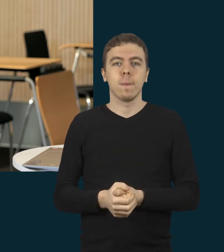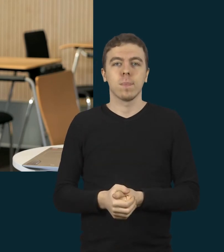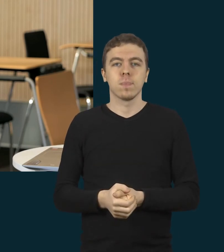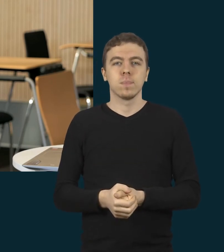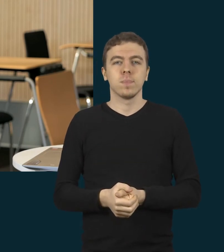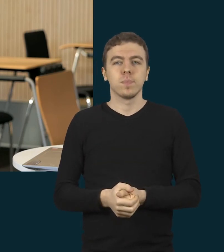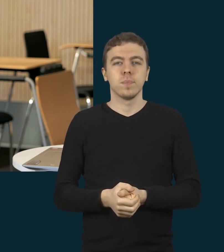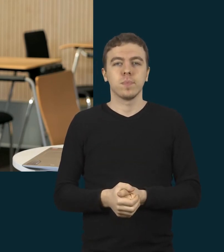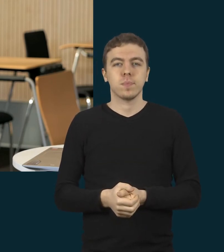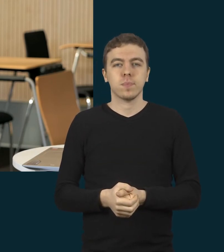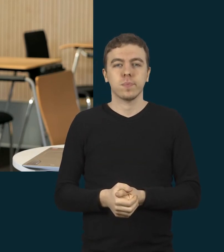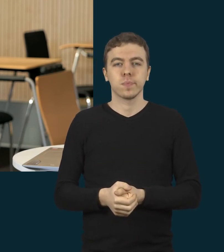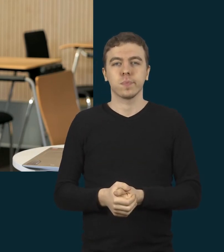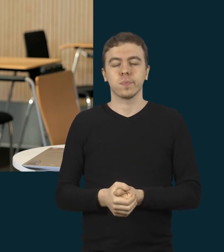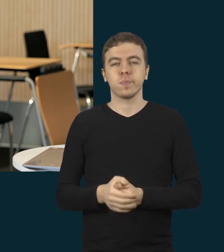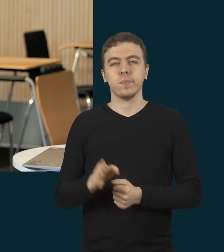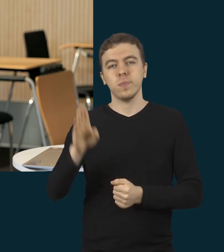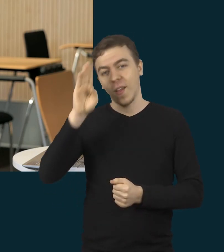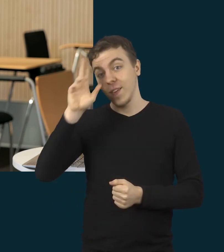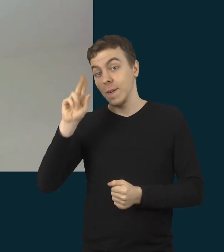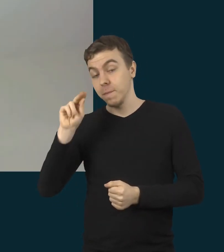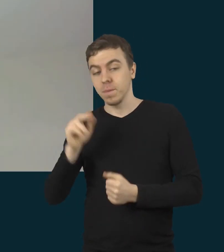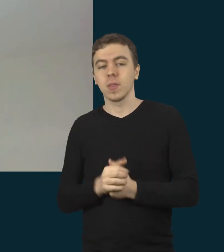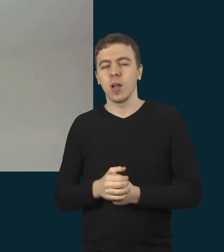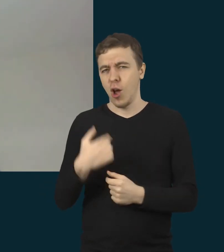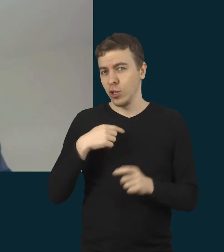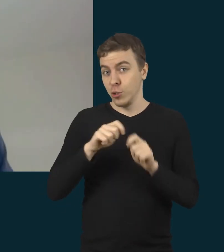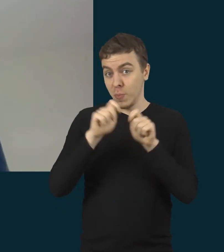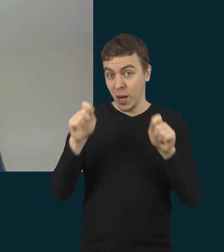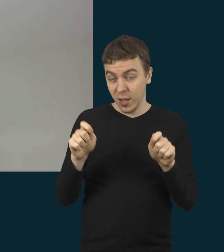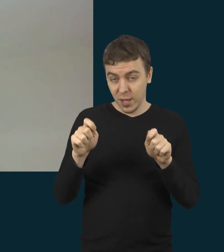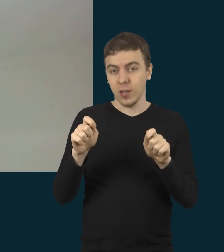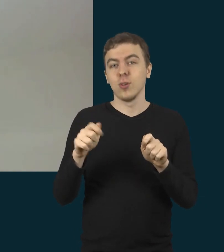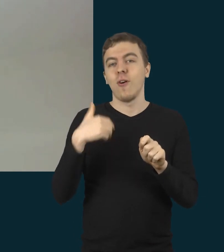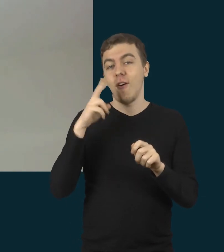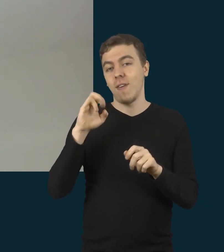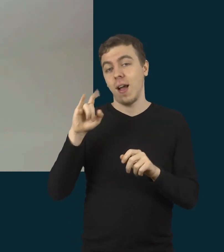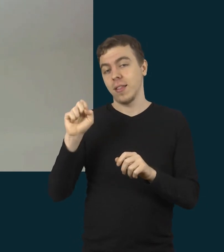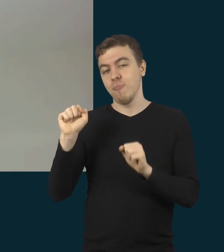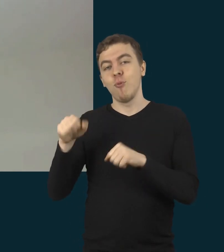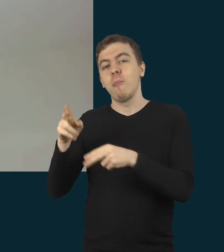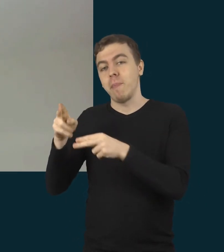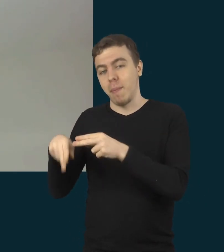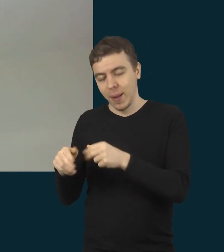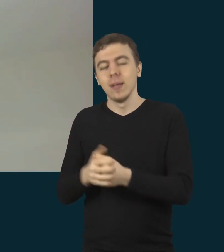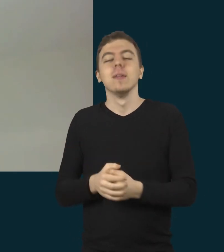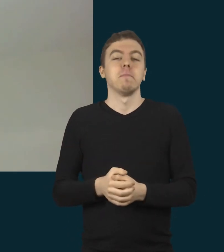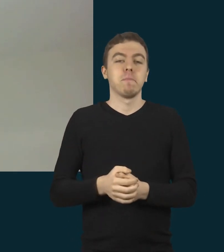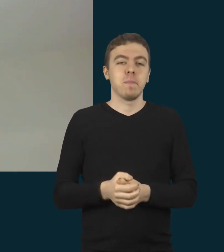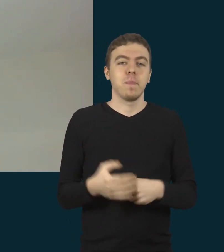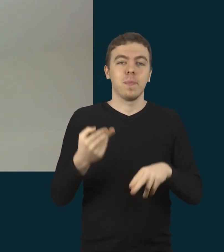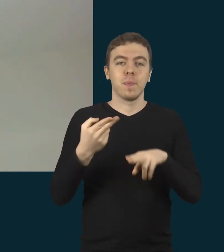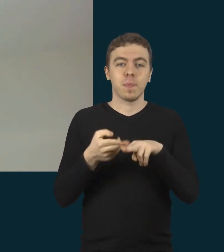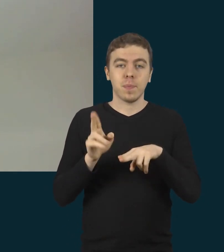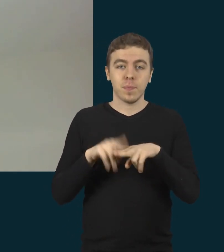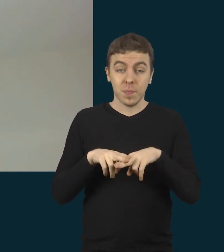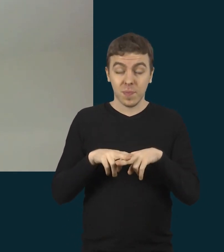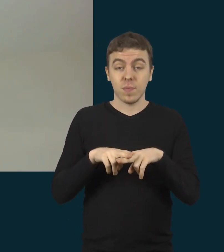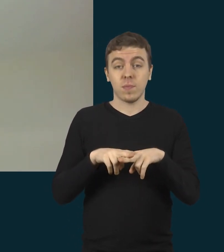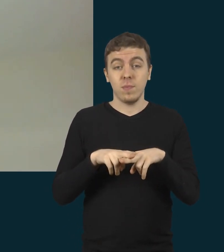Gerai, tai nežinau, aš jau tada pradėsiu, Vaida, jeigu norės užbaigstai. Tai su tokia